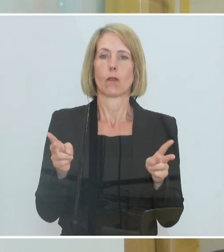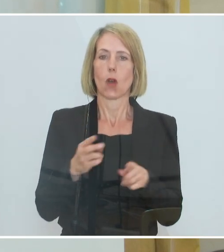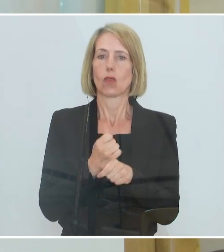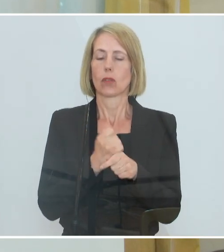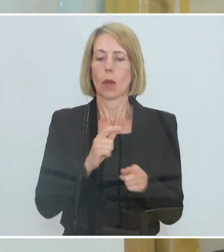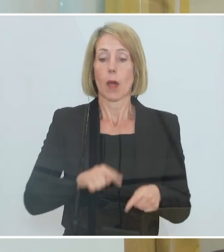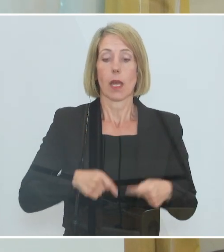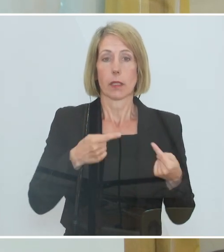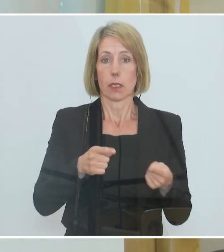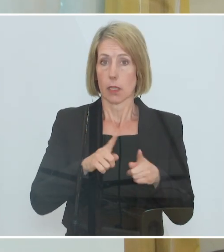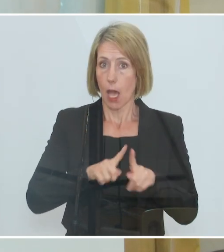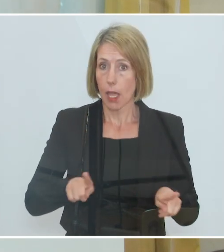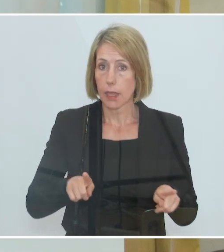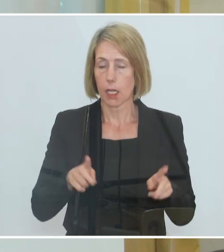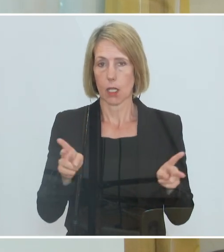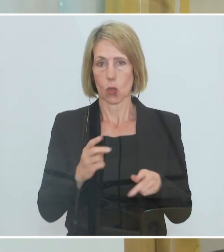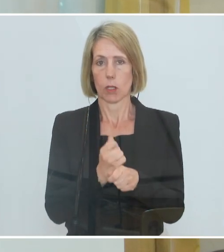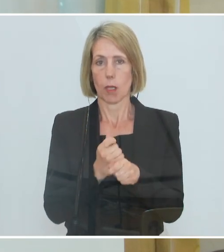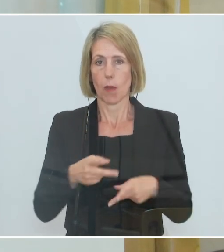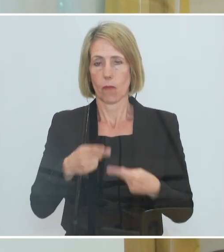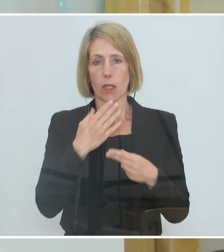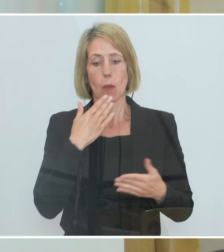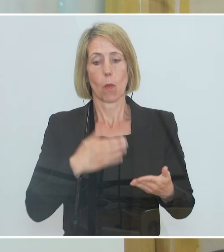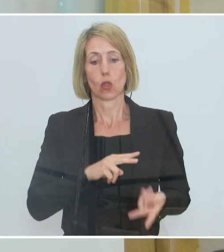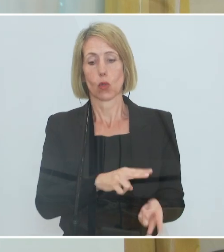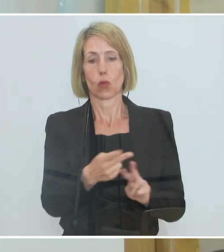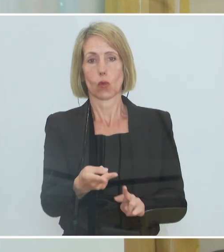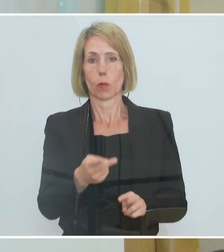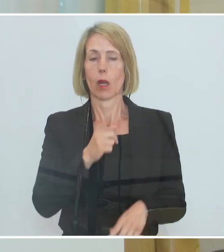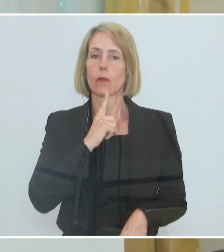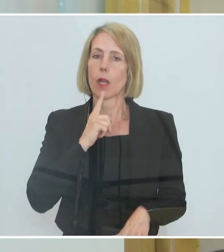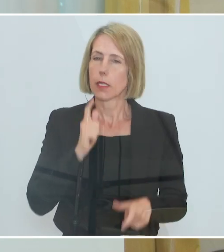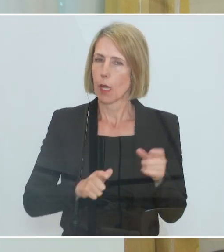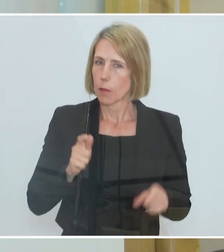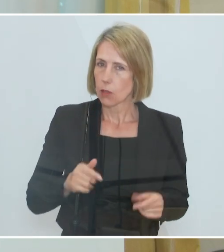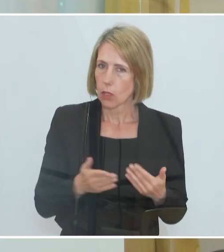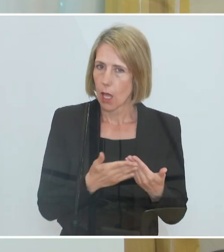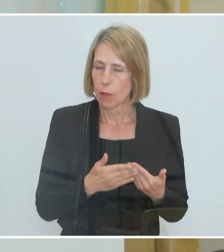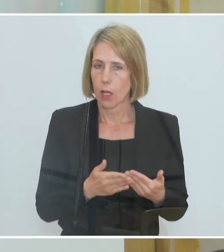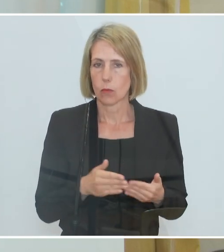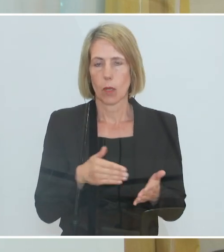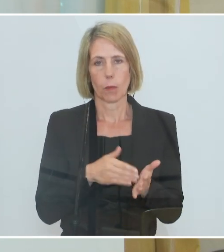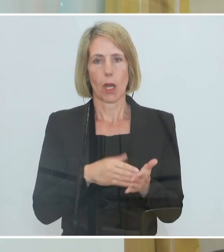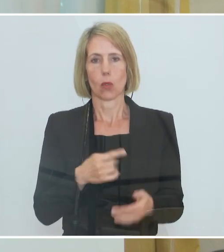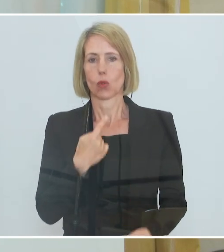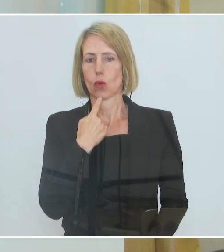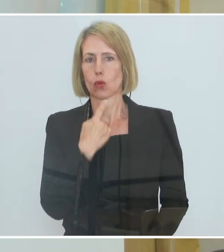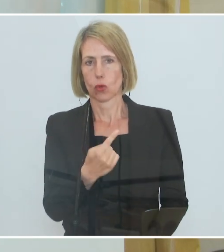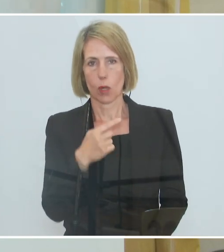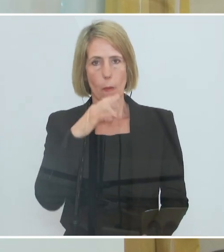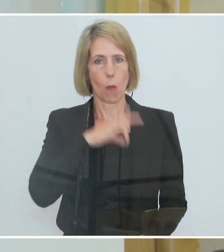in eine neue Kurzarbeitsphase gehen möchte mit weniger Personal, dass das zustimmungspflichtig ist durch die